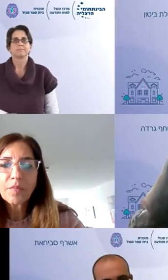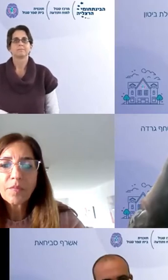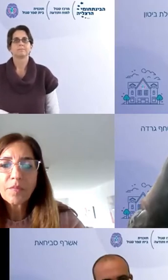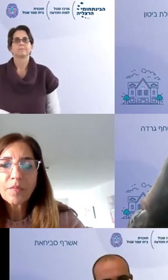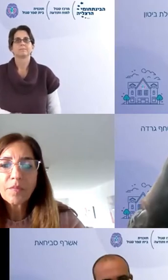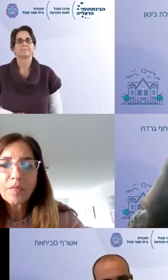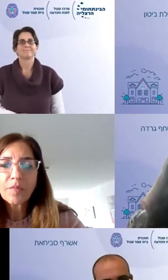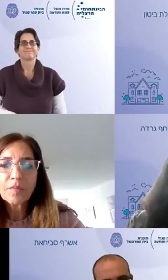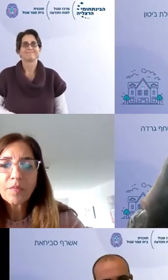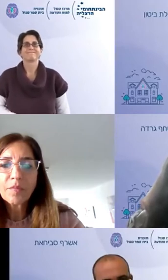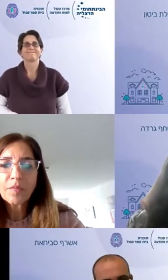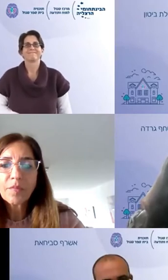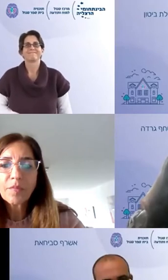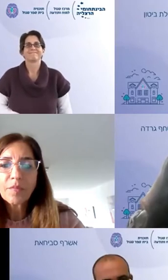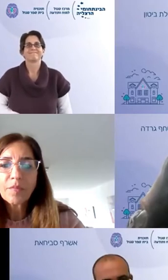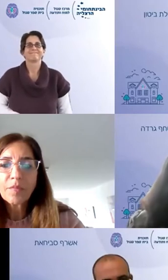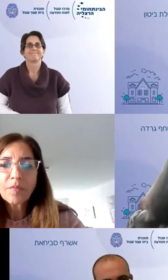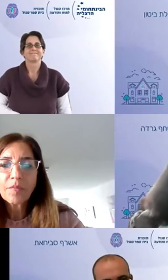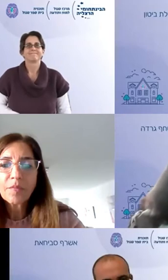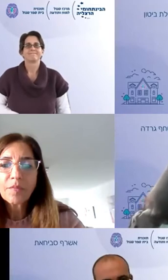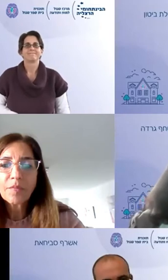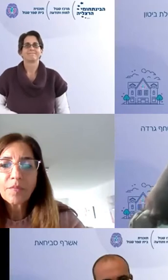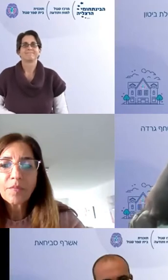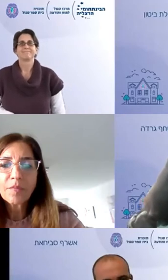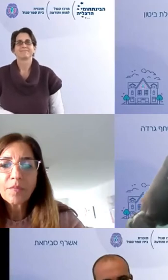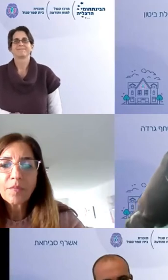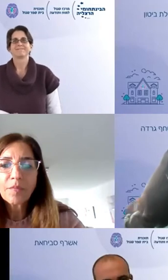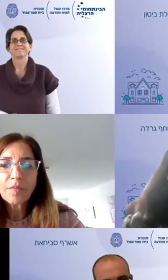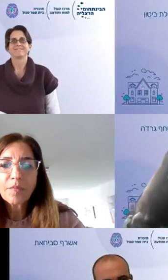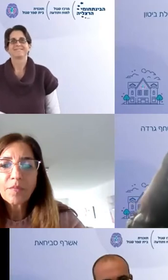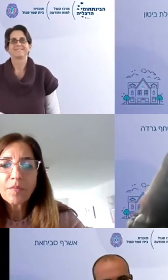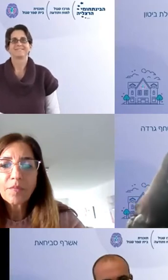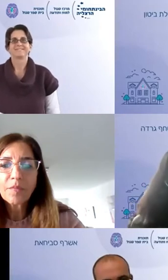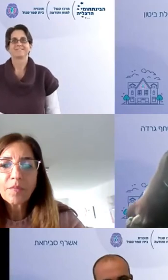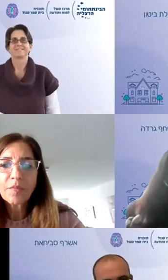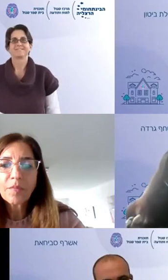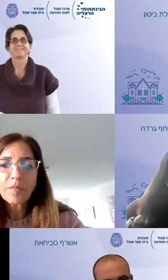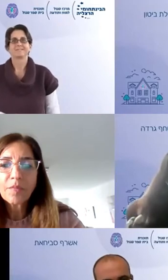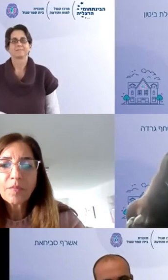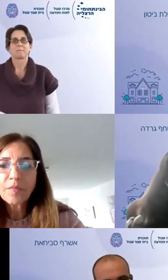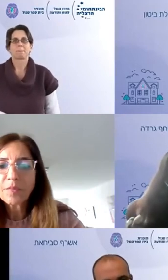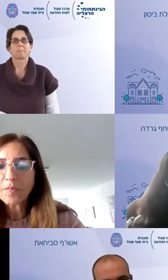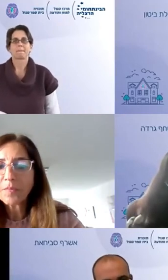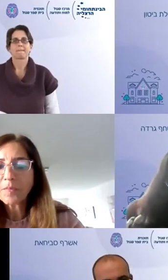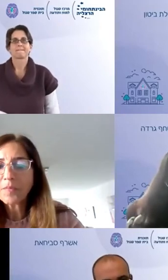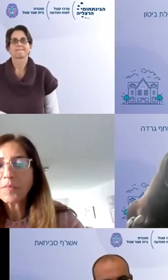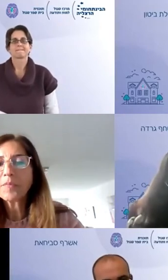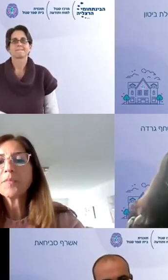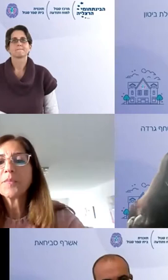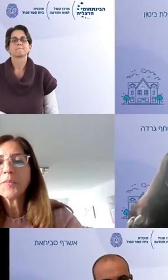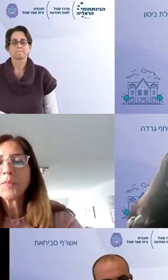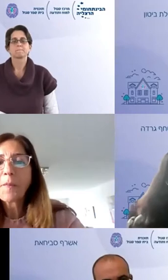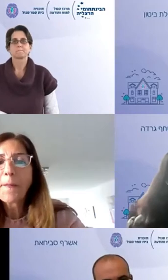לי ואני מרגישה שבזכות התוכנית אני פיתחתי זהות ניהולית איכותית בדיוק כמו שחלמתי ממש